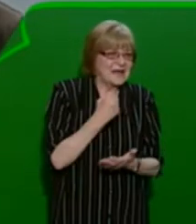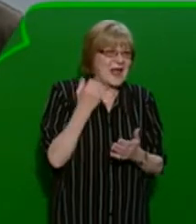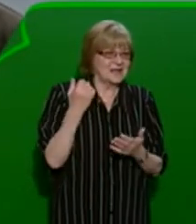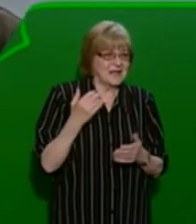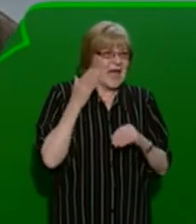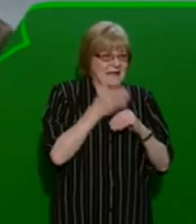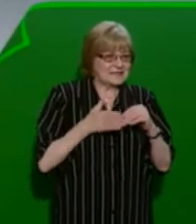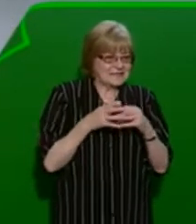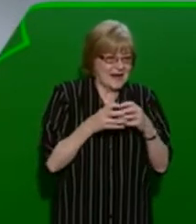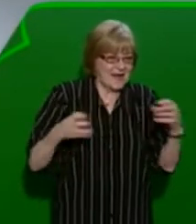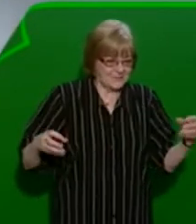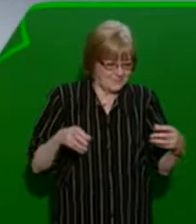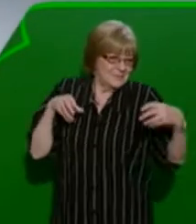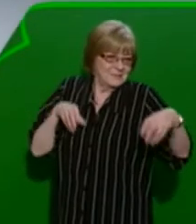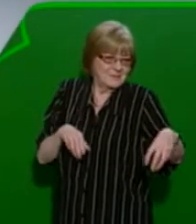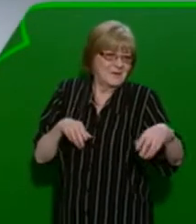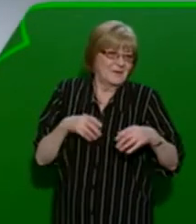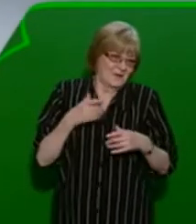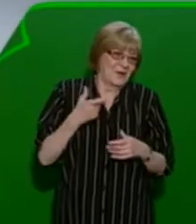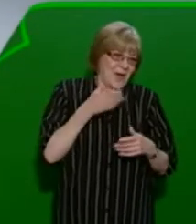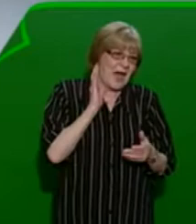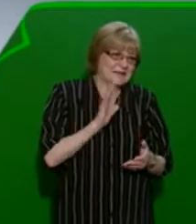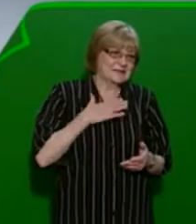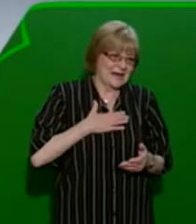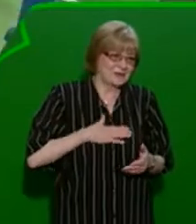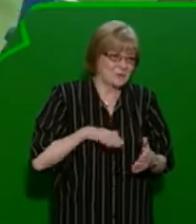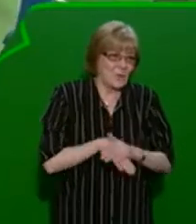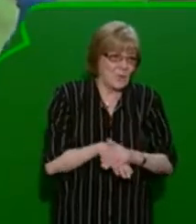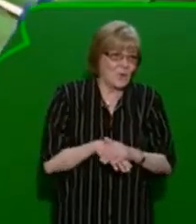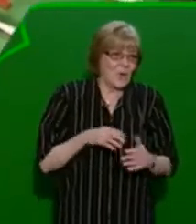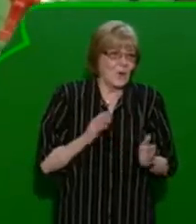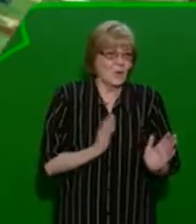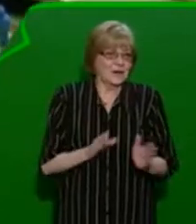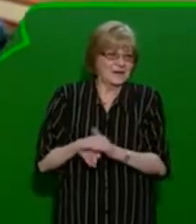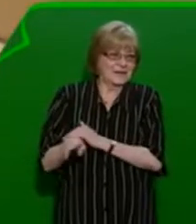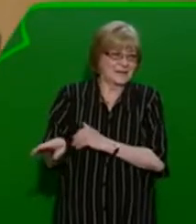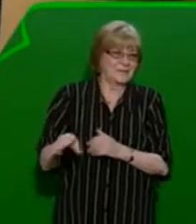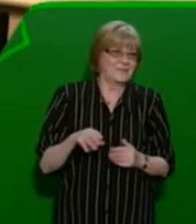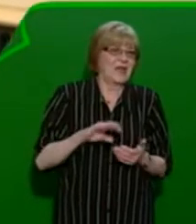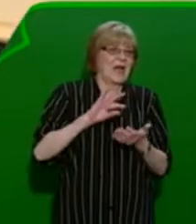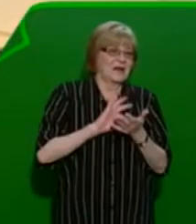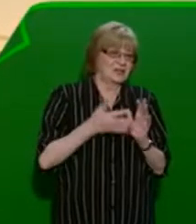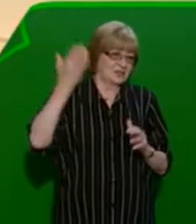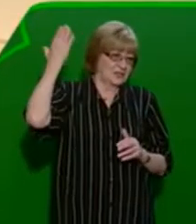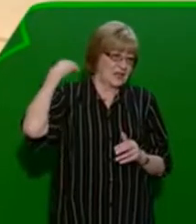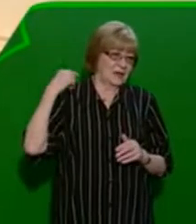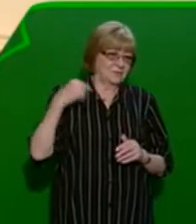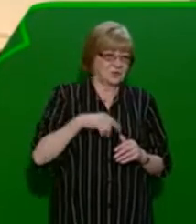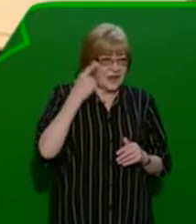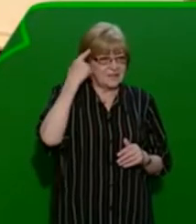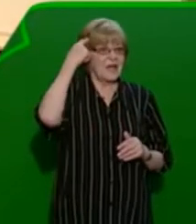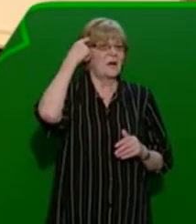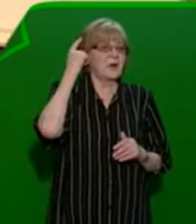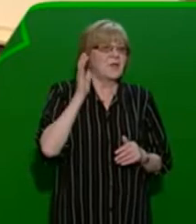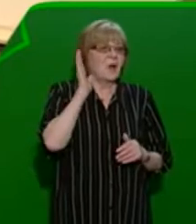krásně vystavený, myslím si, by bylo asi vhodné to uklidit. Tak já vím, že tenkrát, když jsme přišel ten nápad s tím,